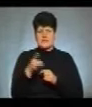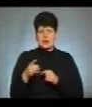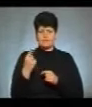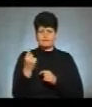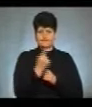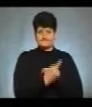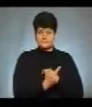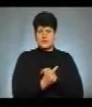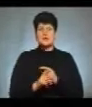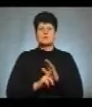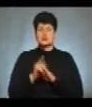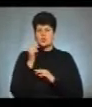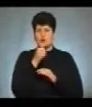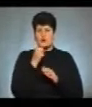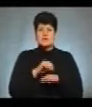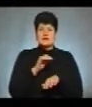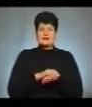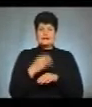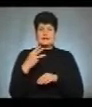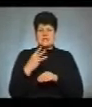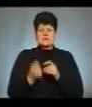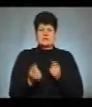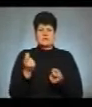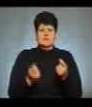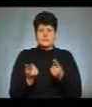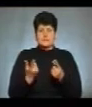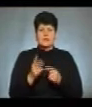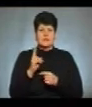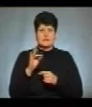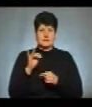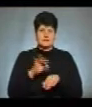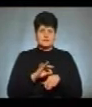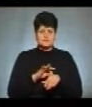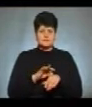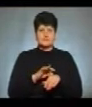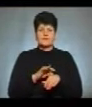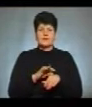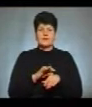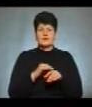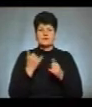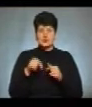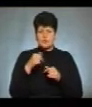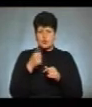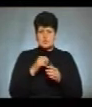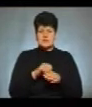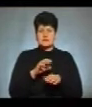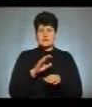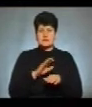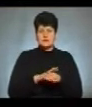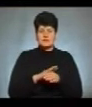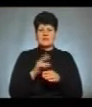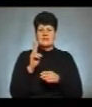З початку року зафіксували 30 спалахів хворих на кір на Тернопільщині. На Тернопільщині цього року зареєстрували хворих на кір